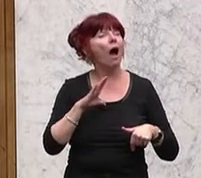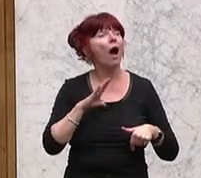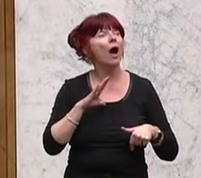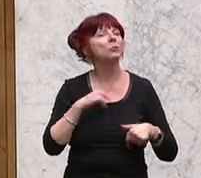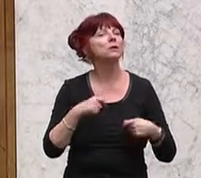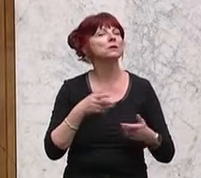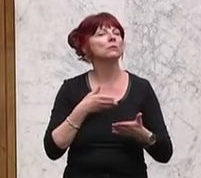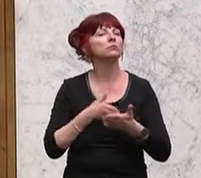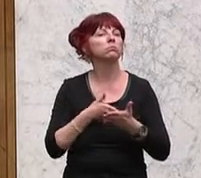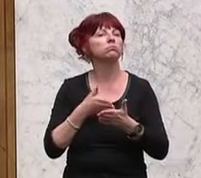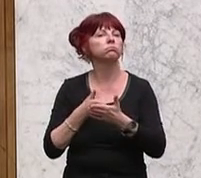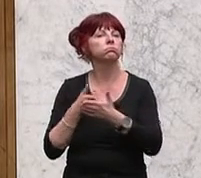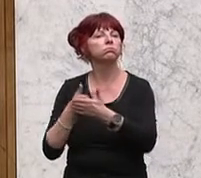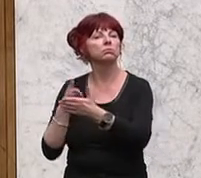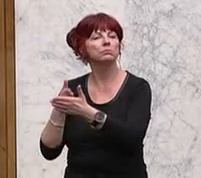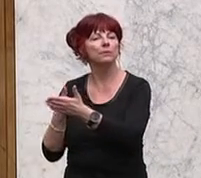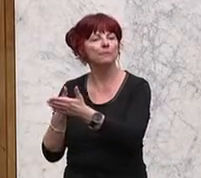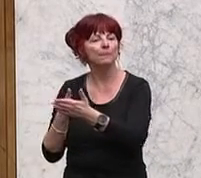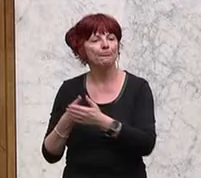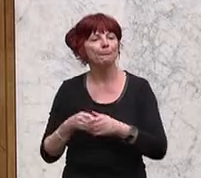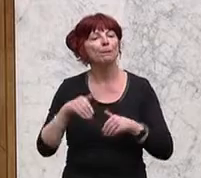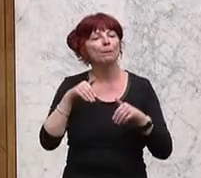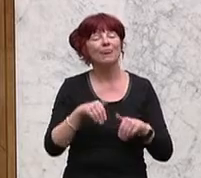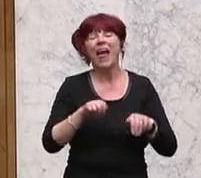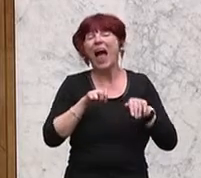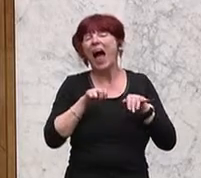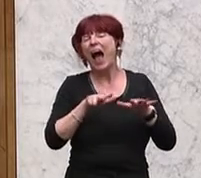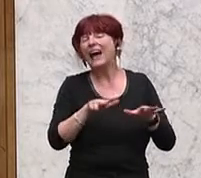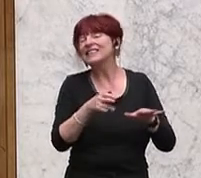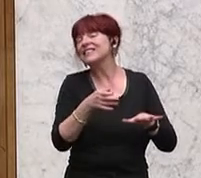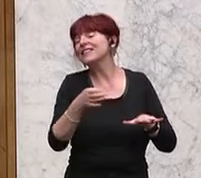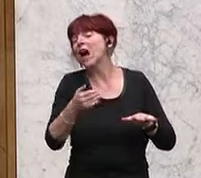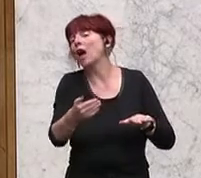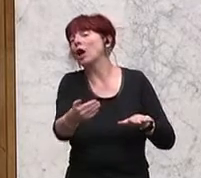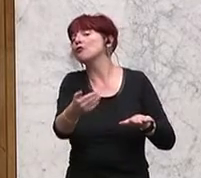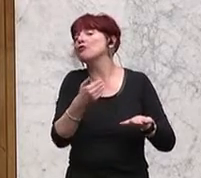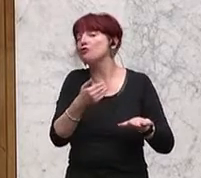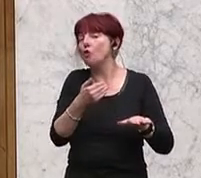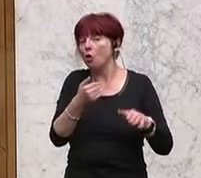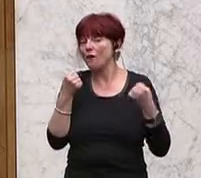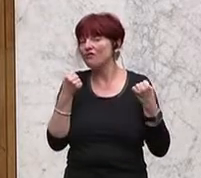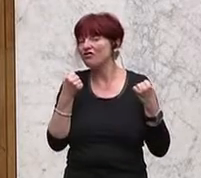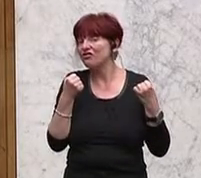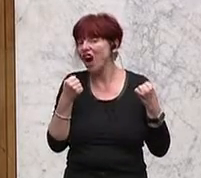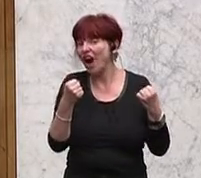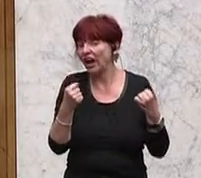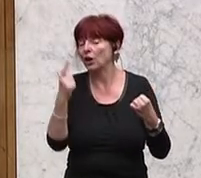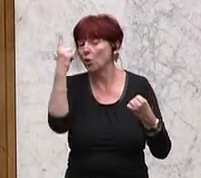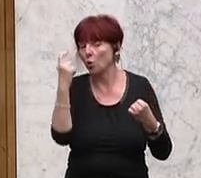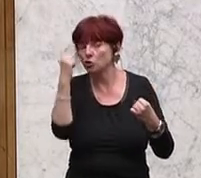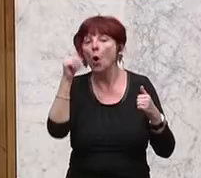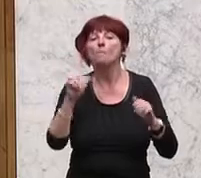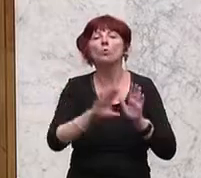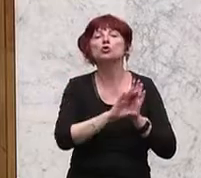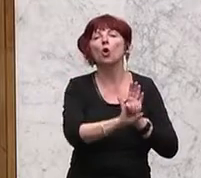große Hindernisse, denn 18 Tage Vorfahrtantritt müssen Sie das online buchen. Sonst gilt das